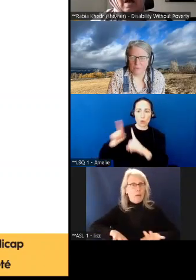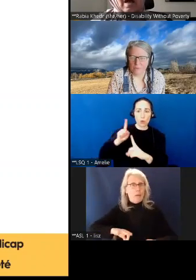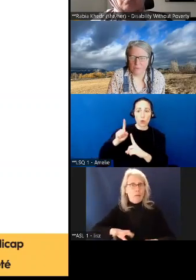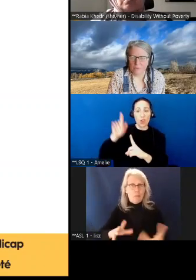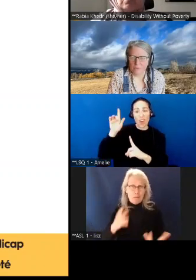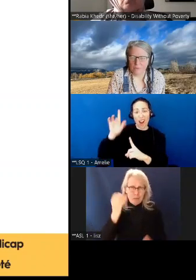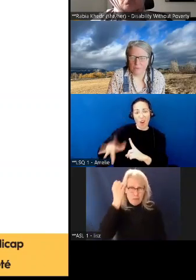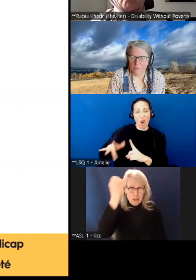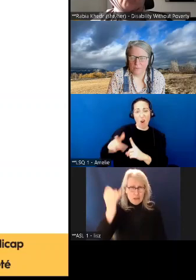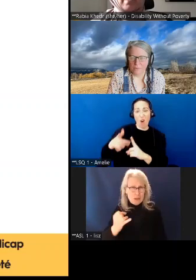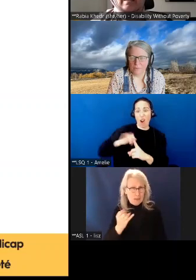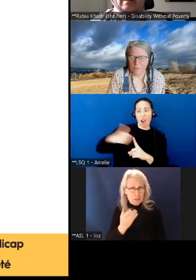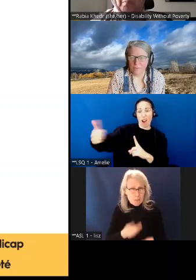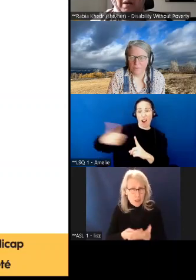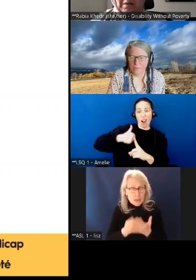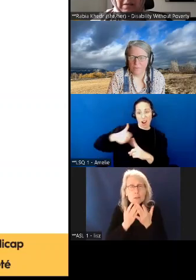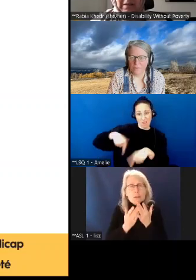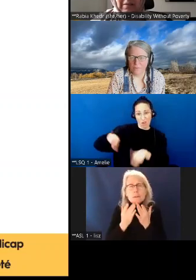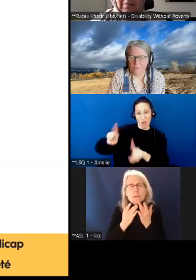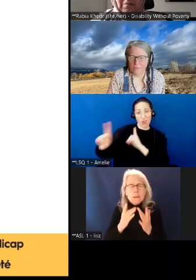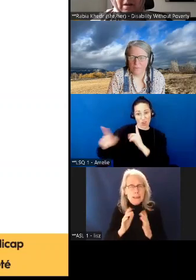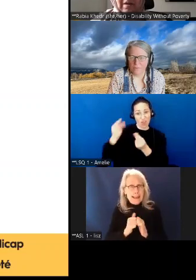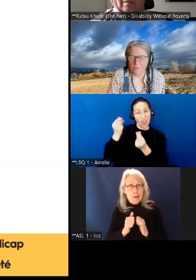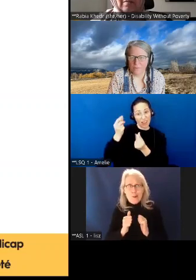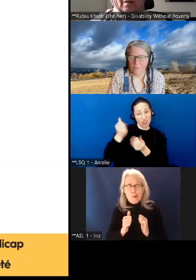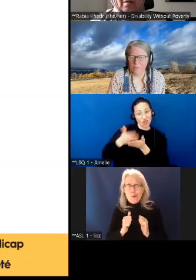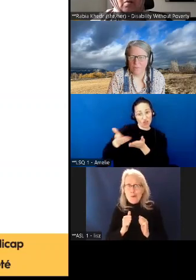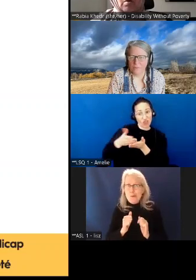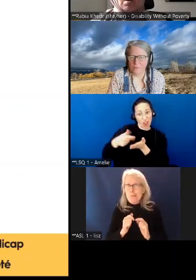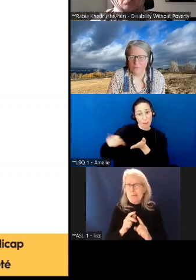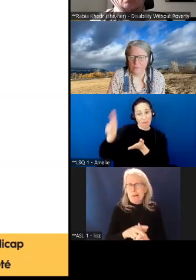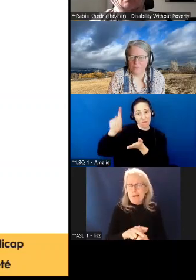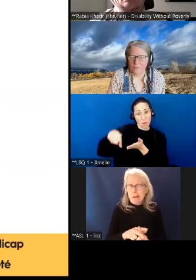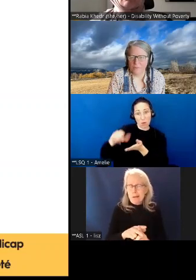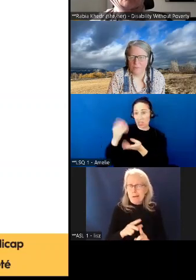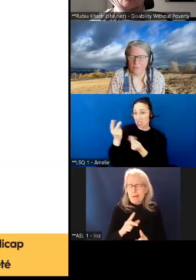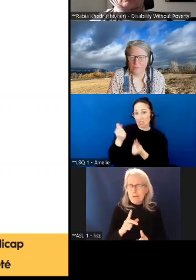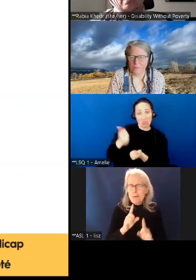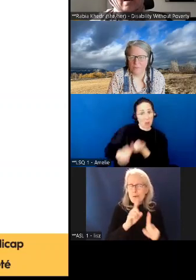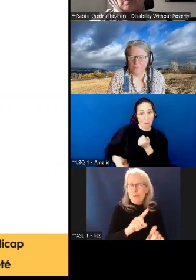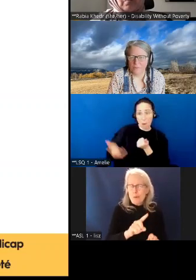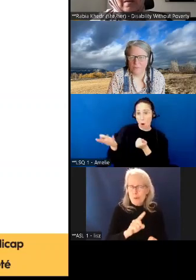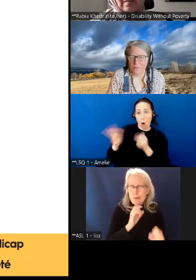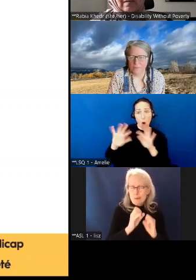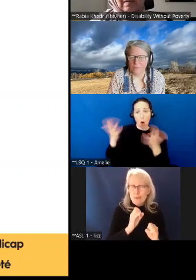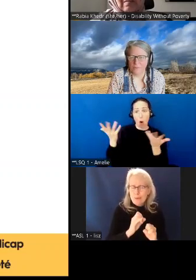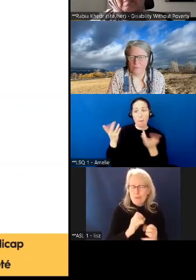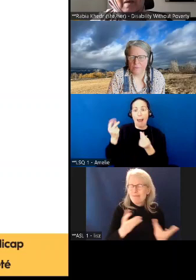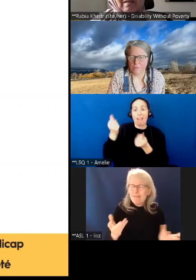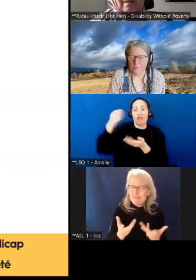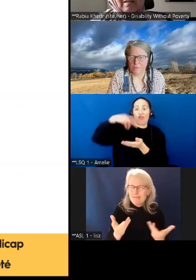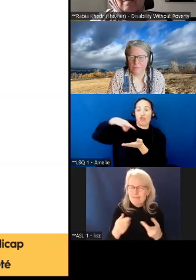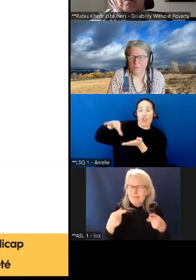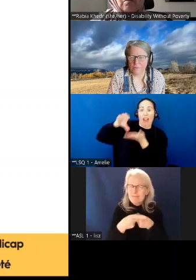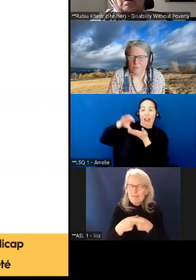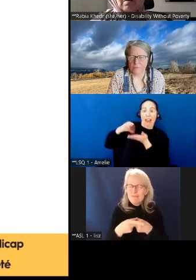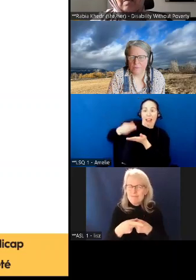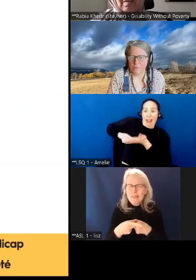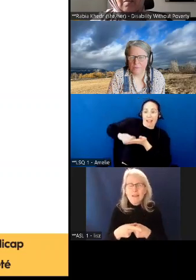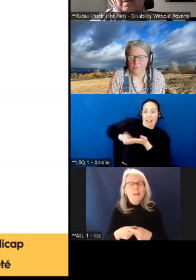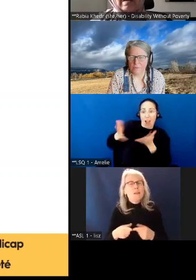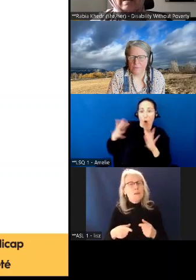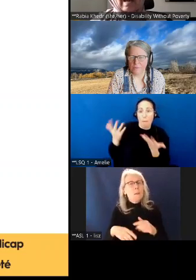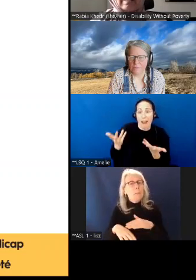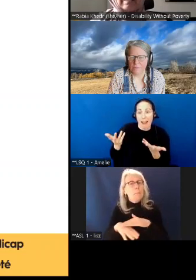coûte des sous pour se rendre à une entrevue. Alors, si vous n'avez pas d'argent, comment pouvez-vous gagner de l'argent? Alors, quand